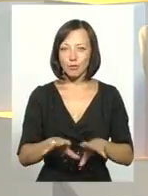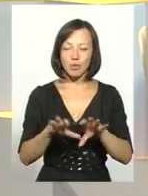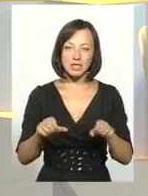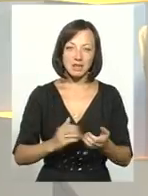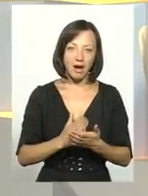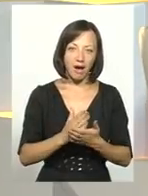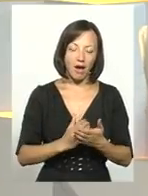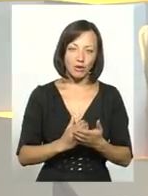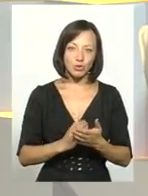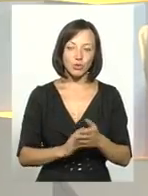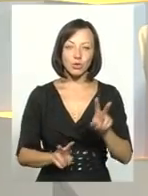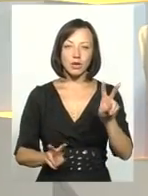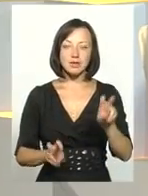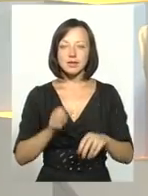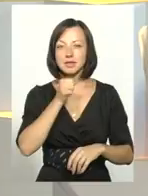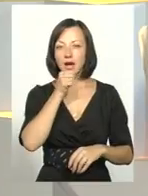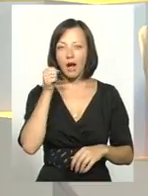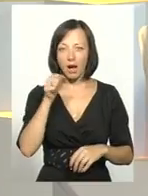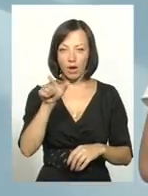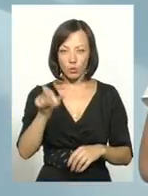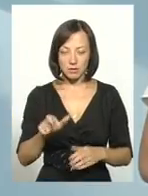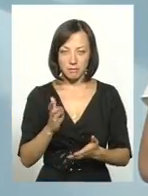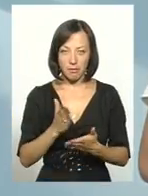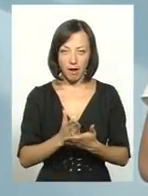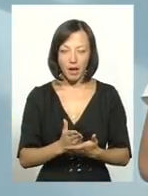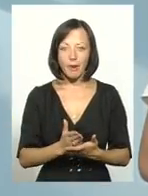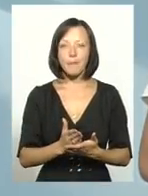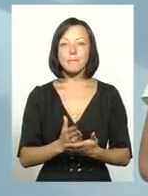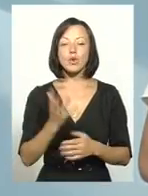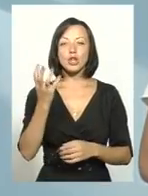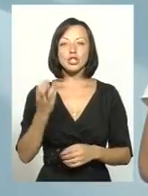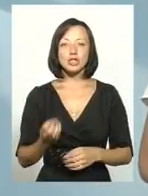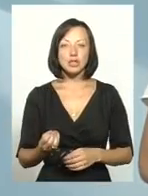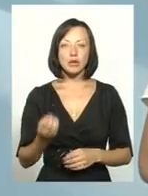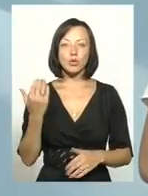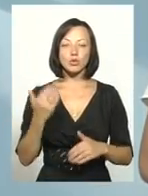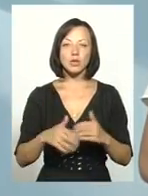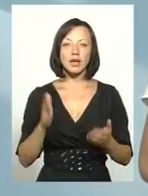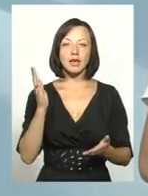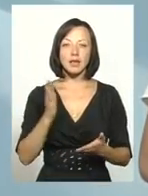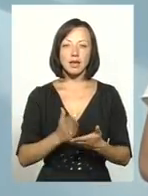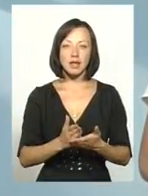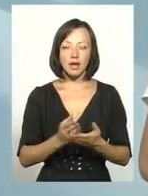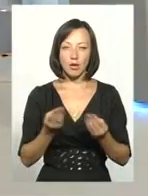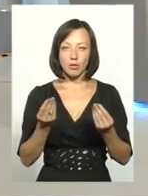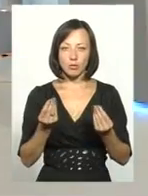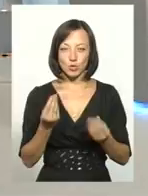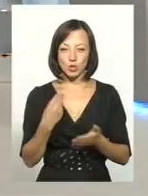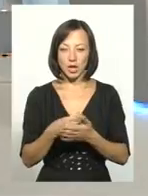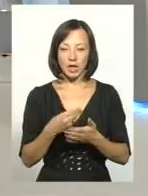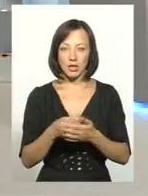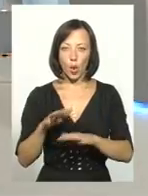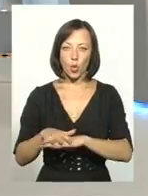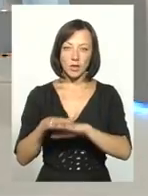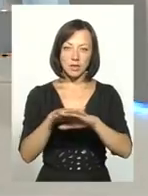нову старост. Крім того, вже є оті прямі бюджетні розрахунки,